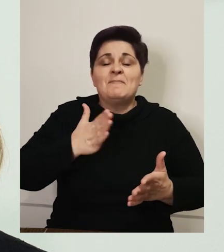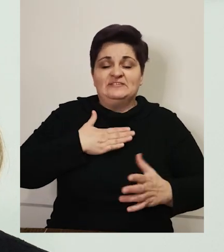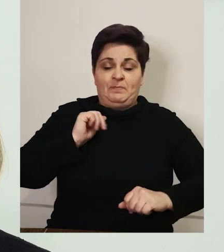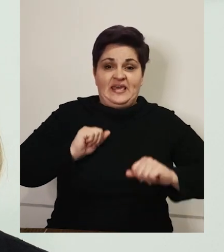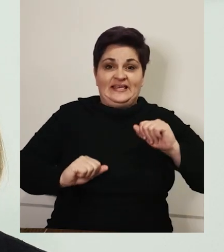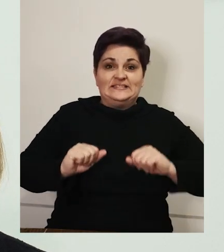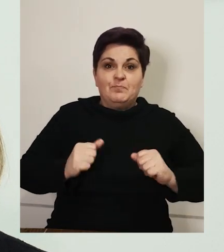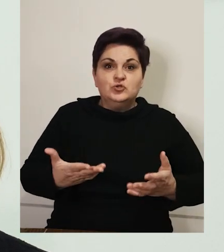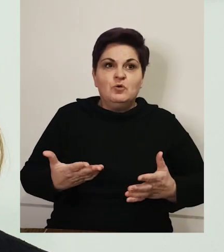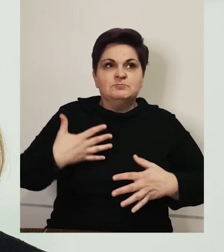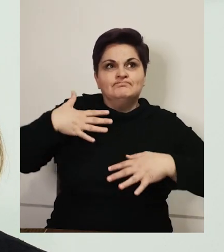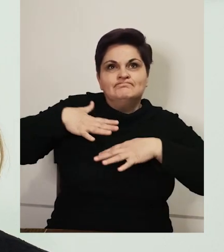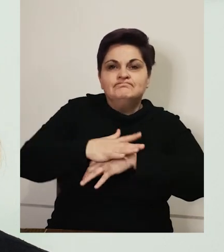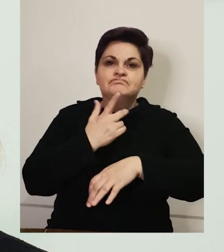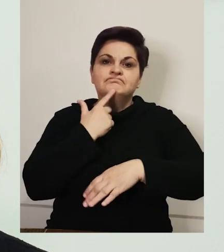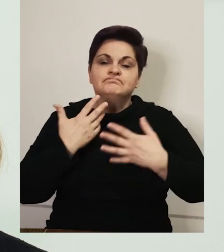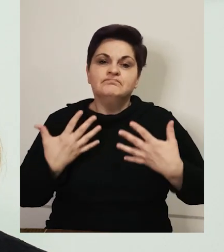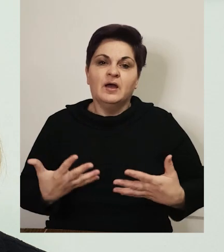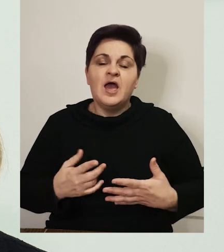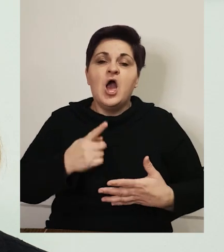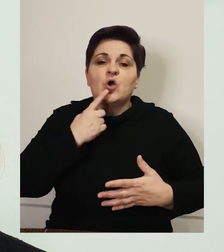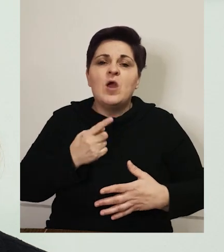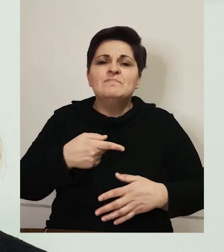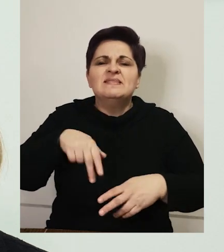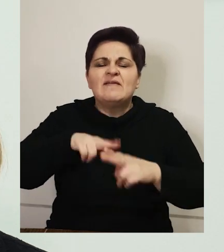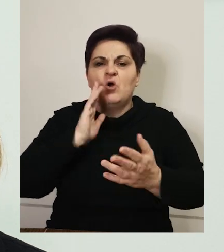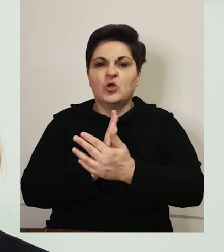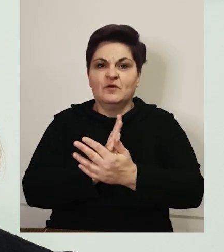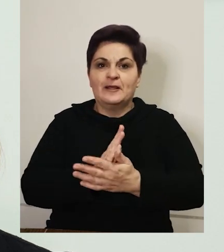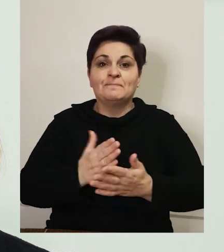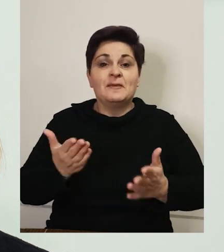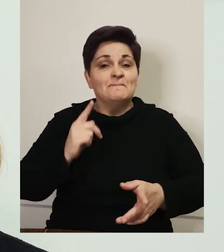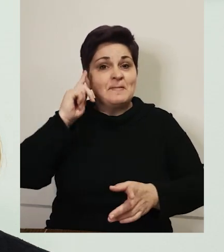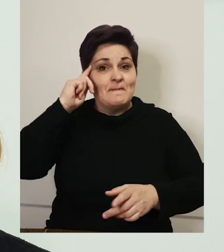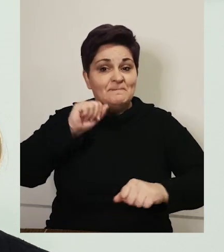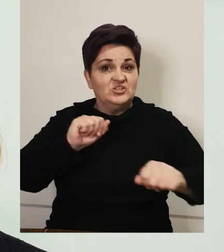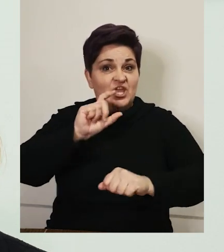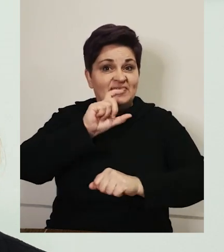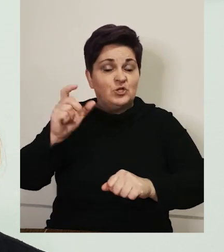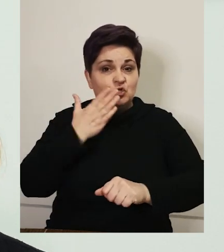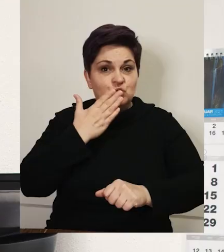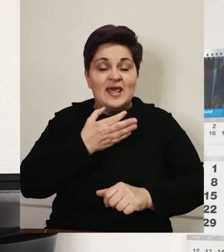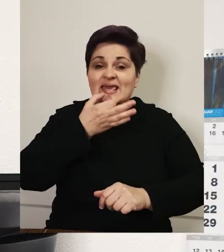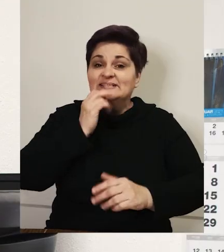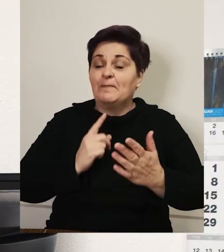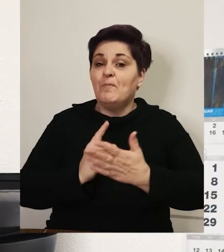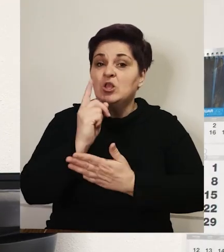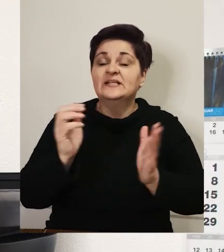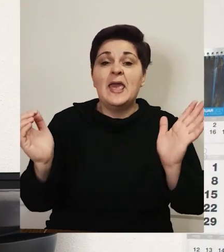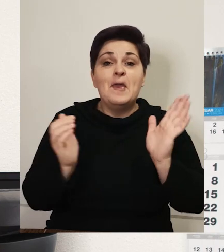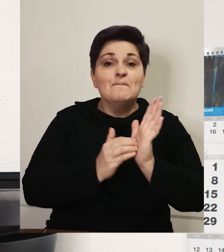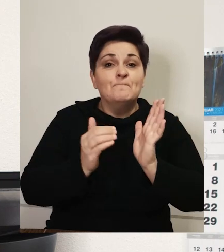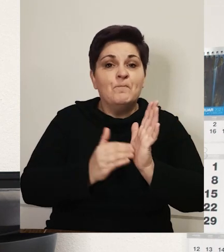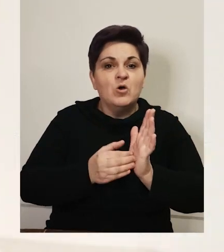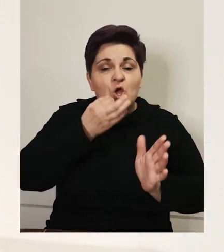odabrati i koje će prema svojim sposobnostima, sklonostima, kojim u najviše leži. Prema mišljenju